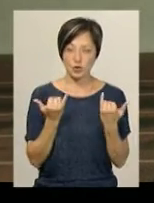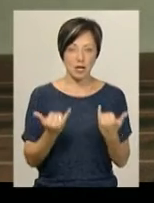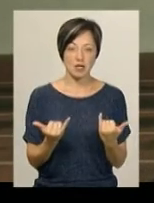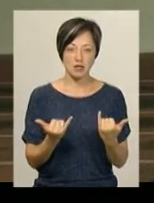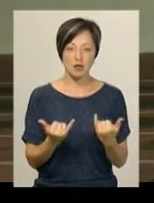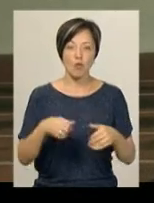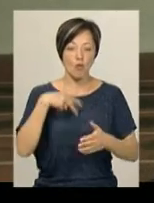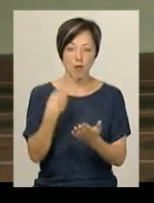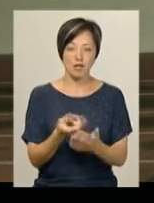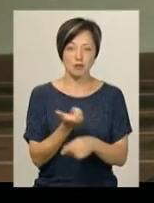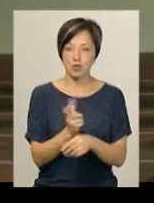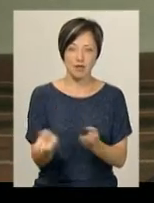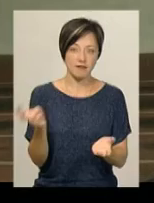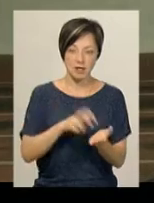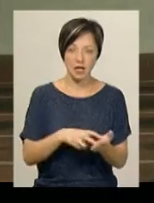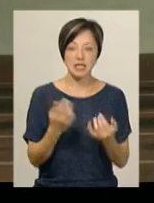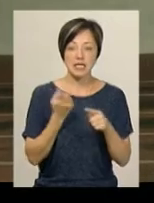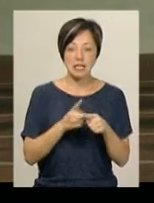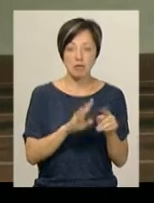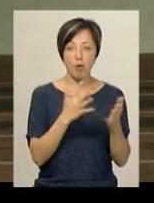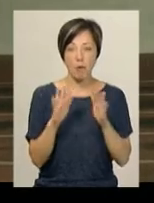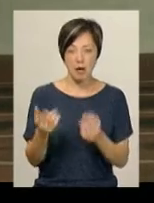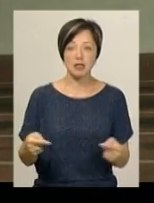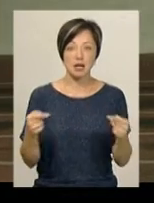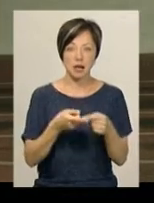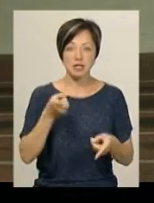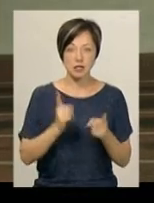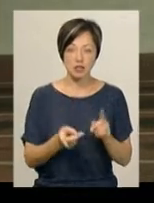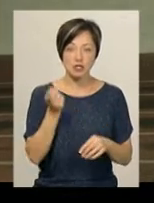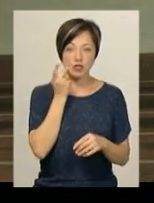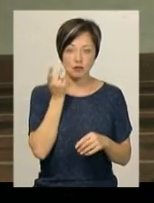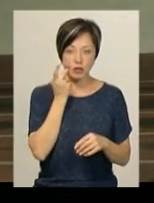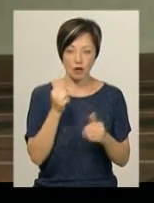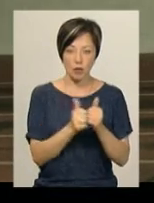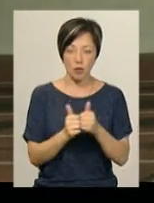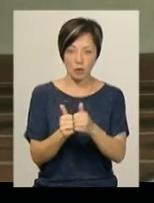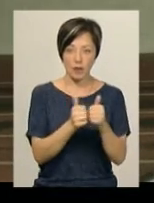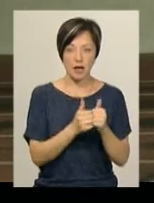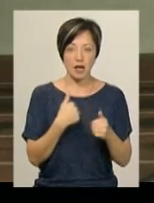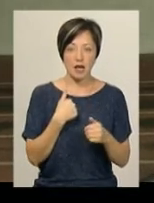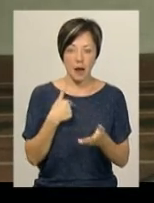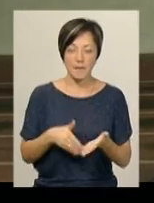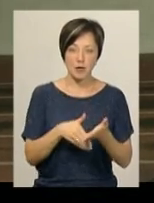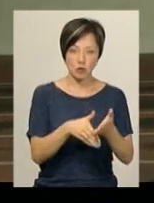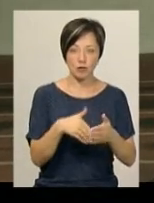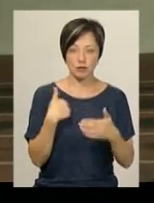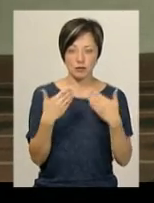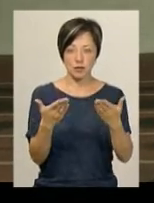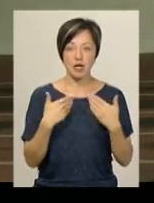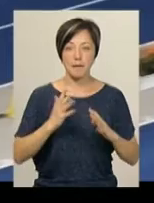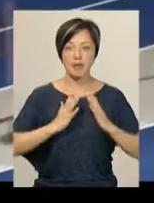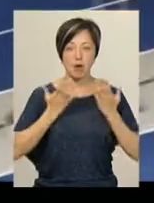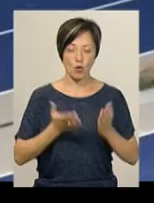так впадеш і більше не встанеш. І оці моменти, якраз ми дійсно завжди один біля одного, як не я його підштовхую, то він мене